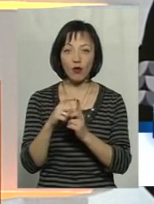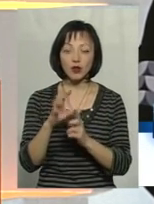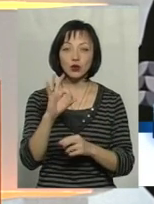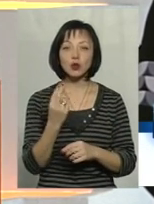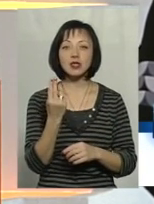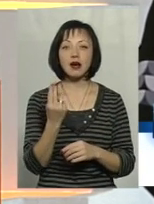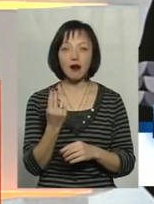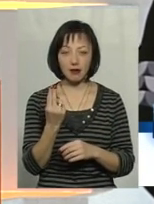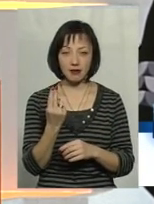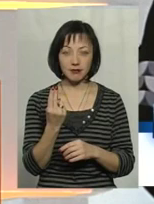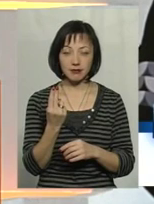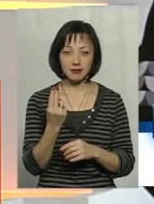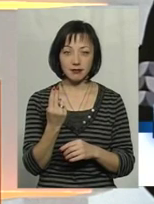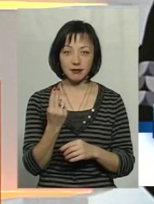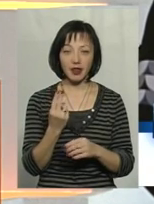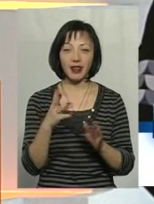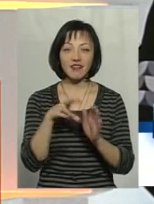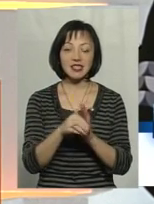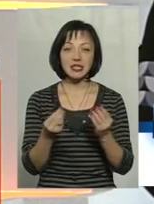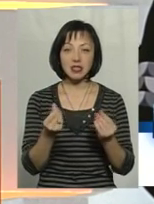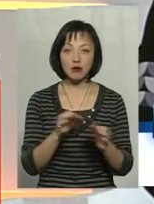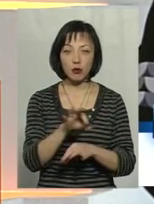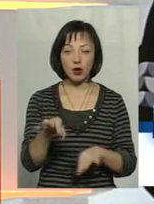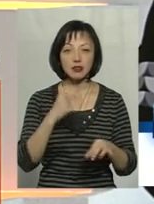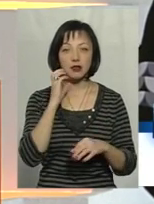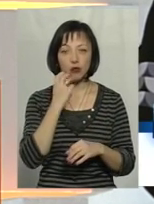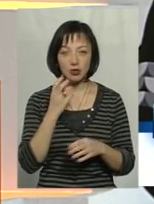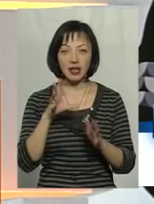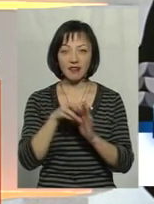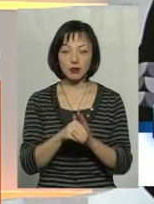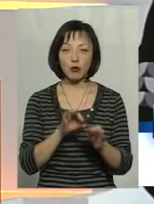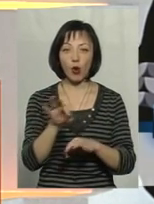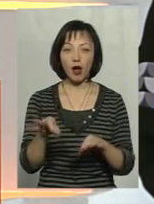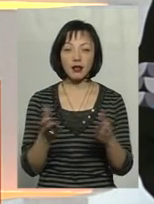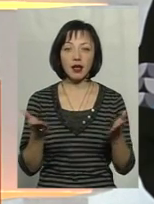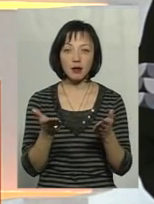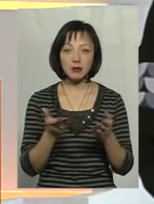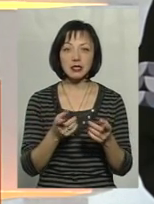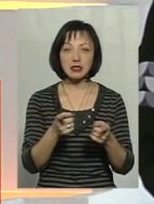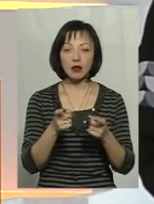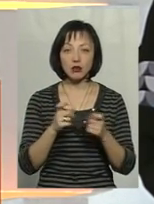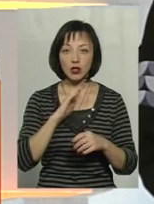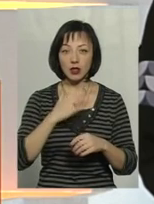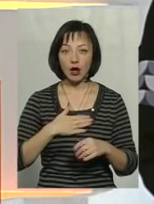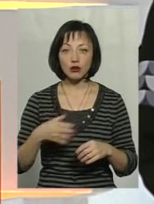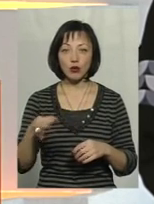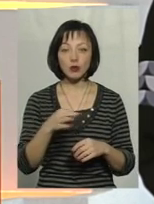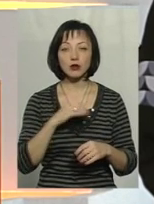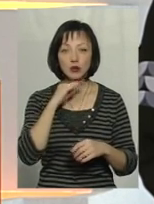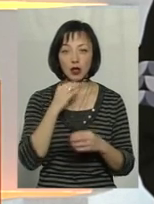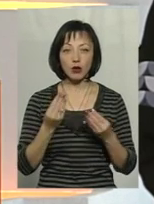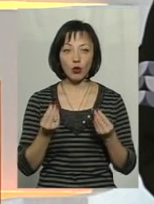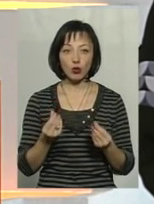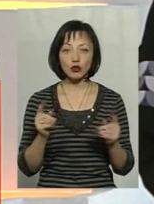соціальні інвестиційні проекти. Серйозних інвестиційних проєктів, які би залучили в нашу область достатньо